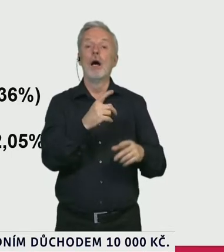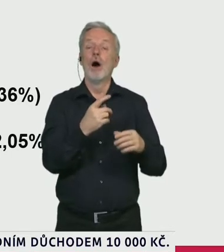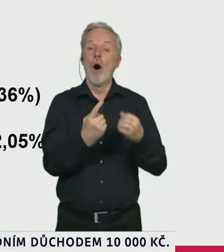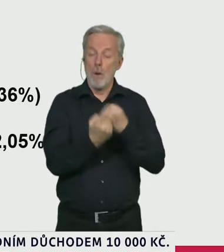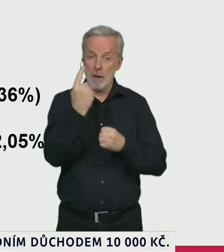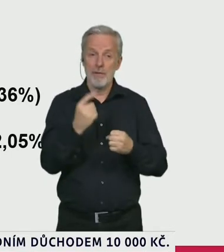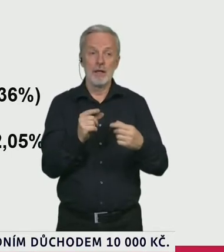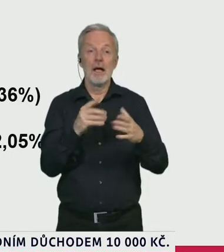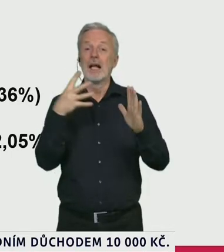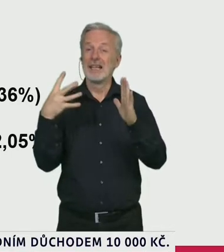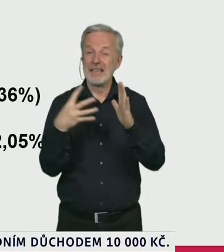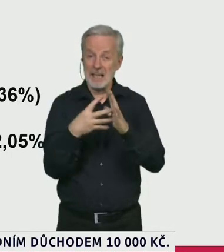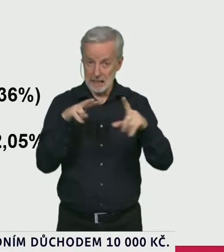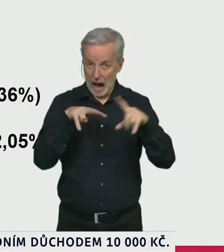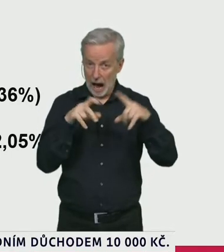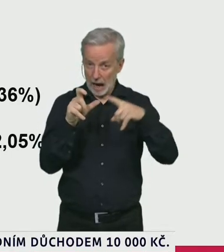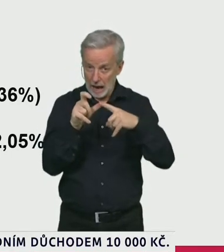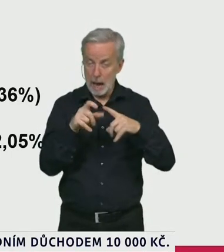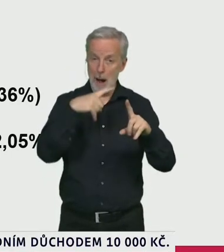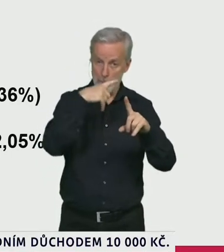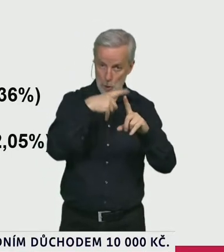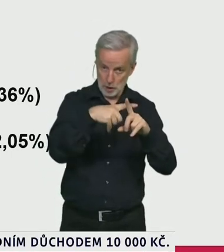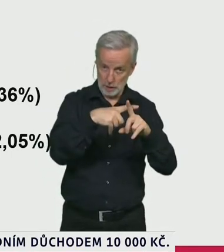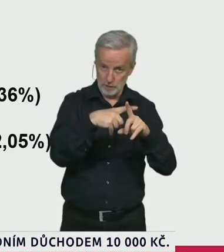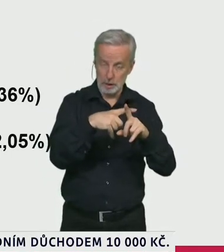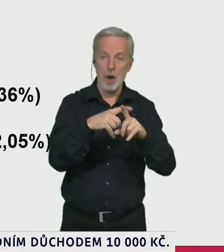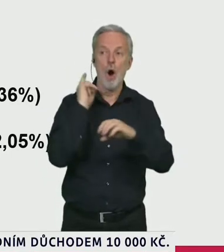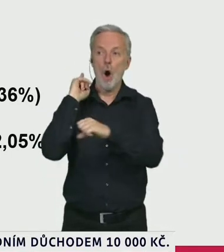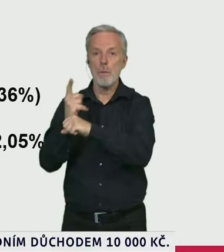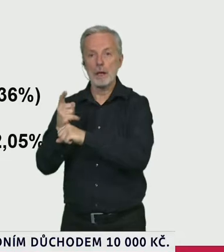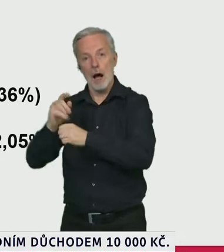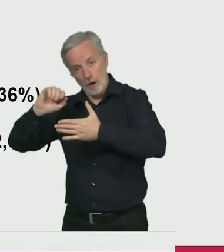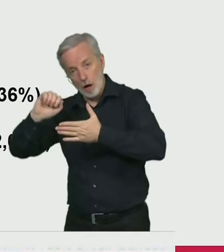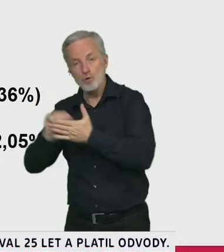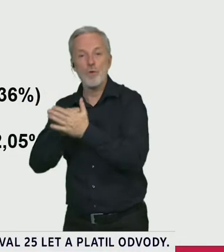není v karanténě, to negativní výsledek ve smyslu